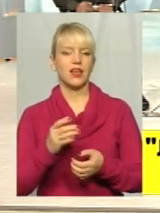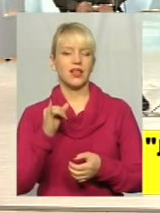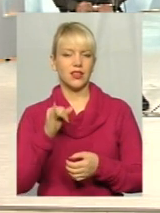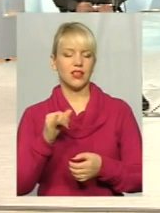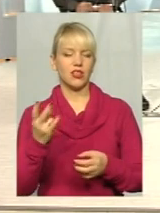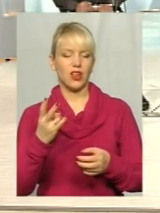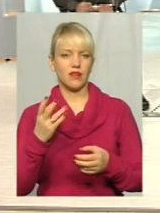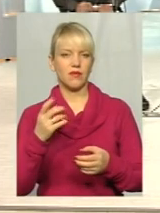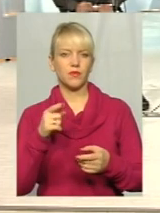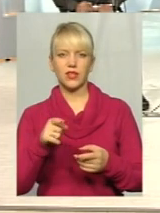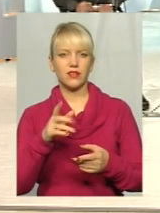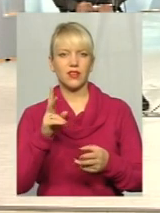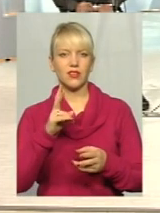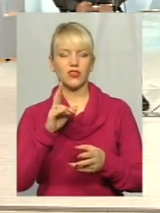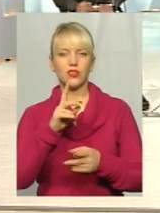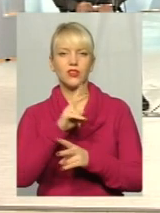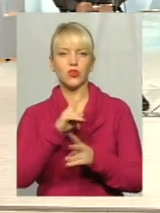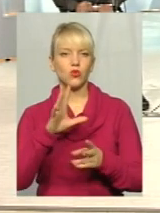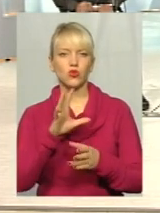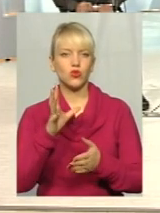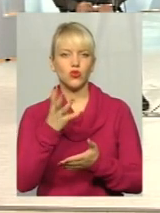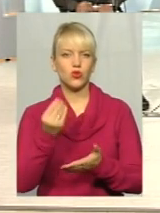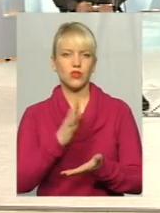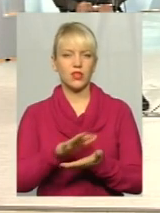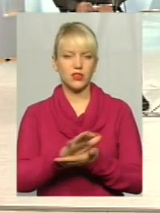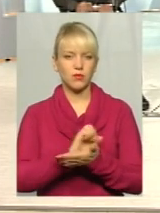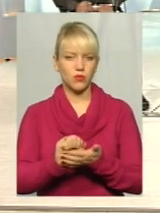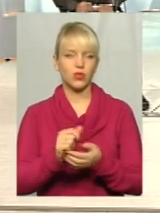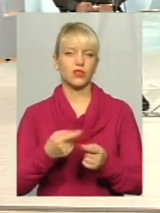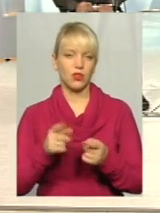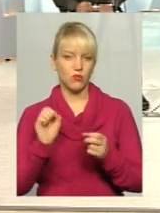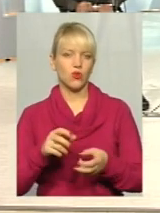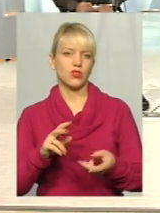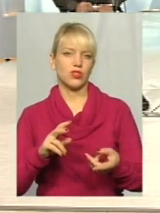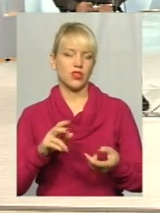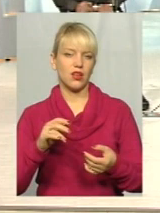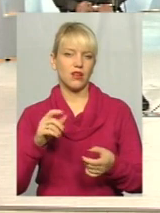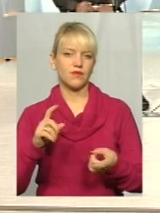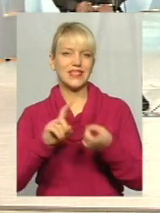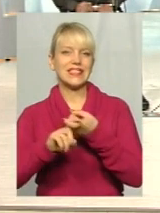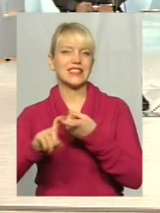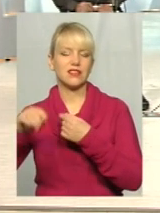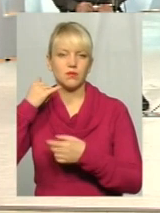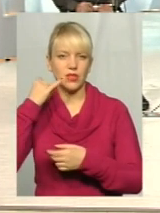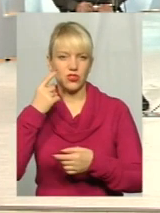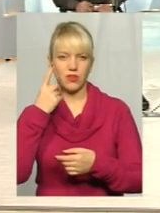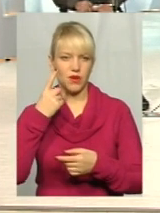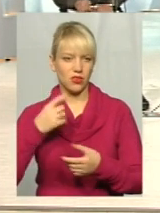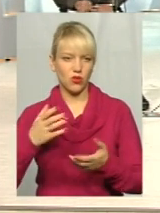восстанавливати? Є передовольне усвойство, яке треба робити в машинних поміщеннях. Зрозуміла ваша позиція. Наступного.